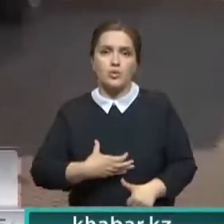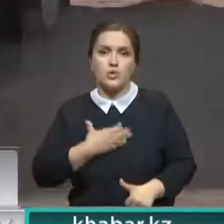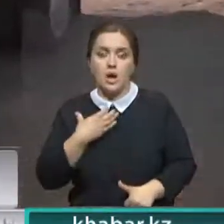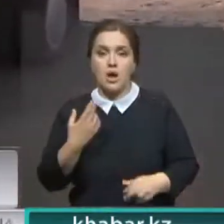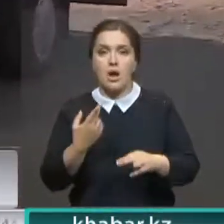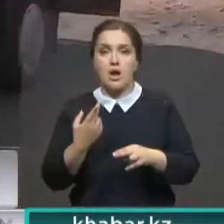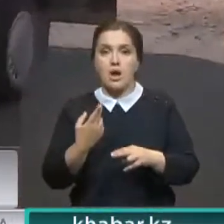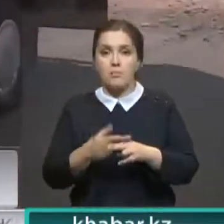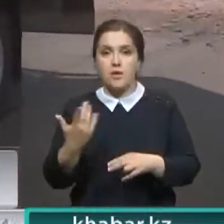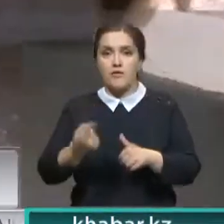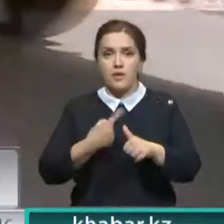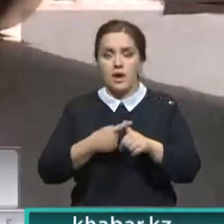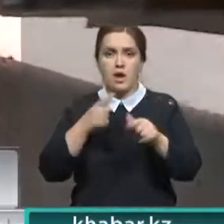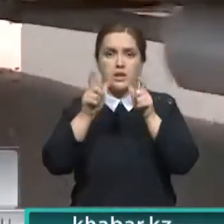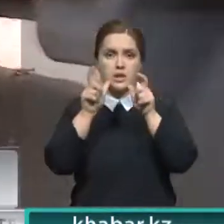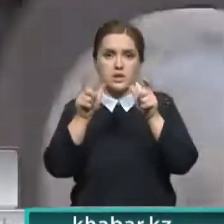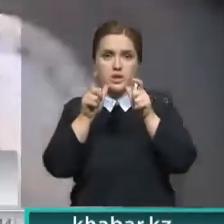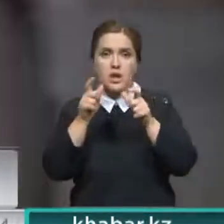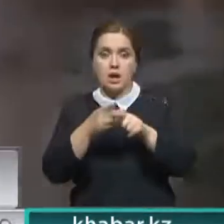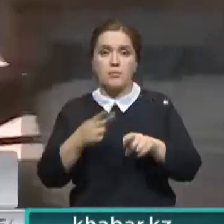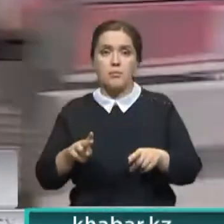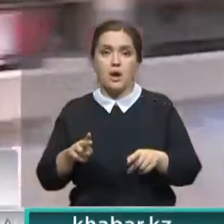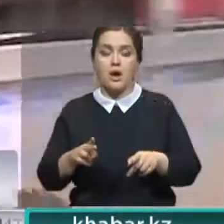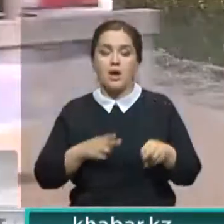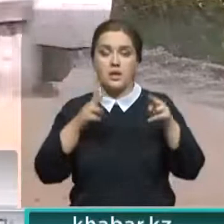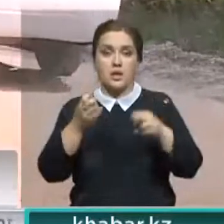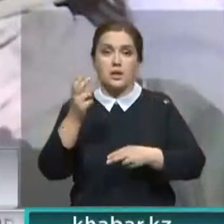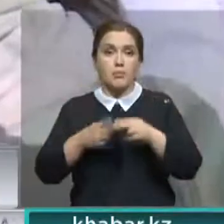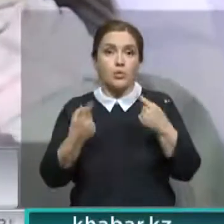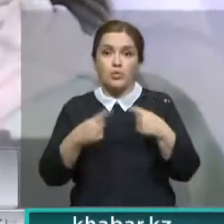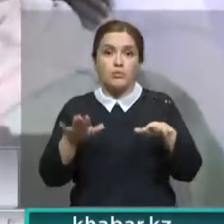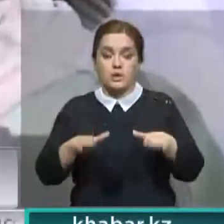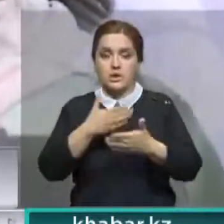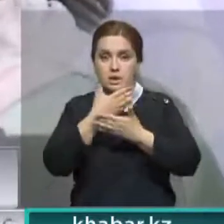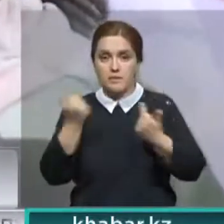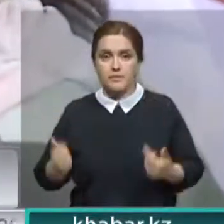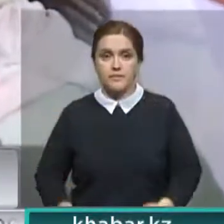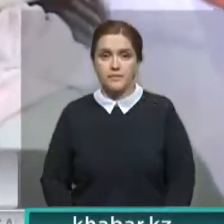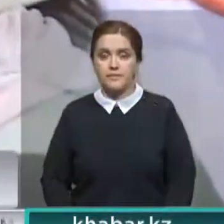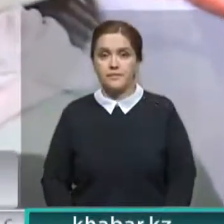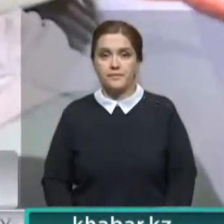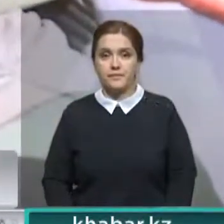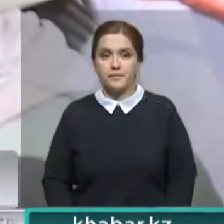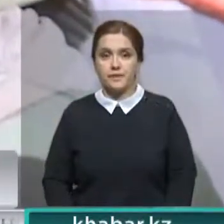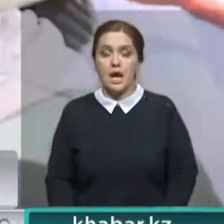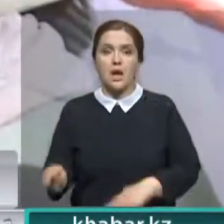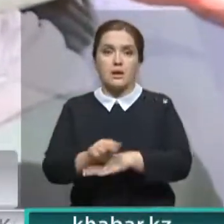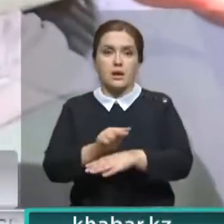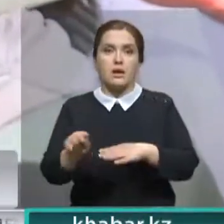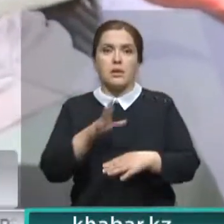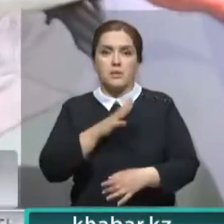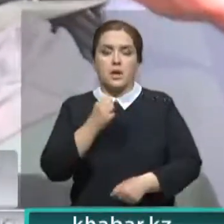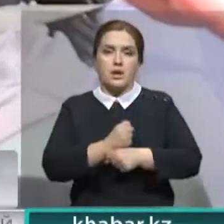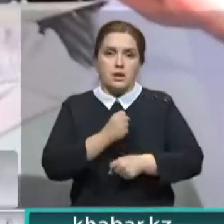вовсе при его упоминании кричат «караул». Впрочем, ездить не перестают. Альтернативы нет. Ну, ремонтировали как-то, делали. Более-менее было.